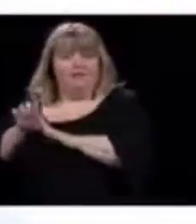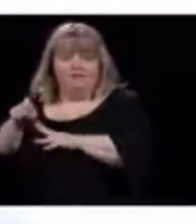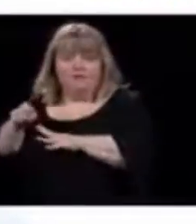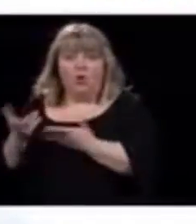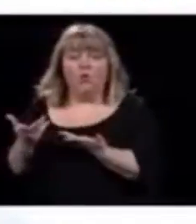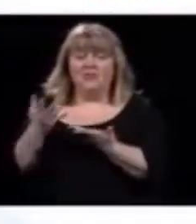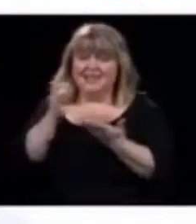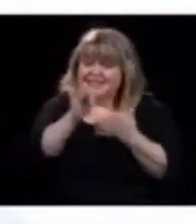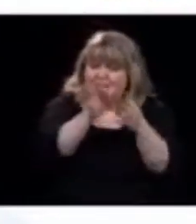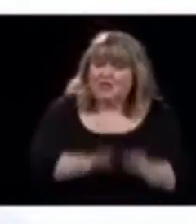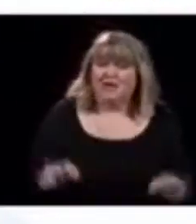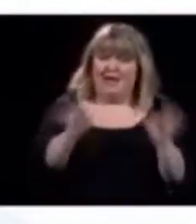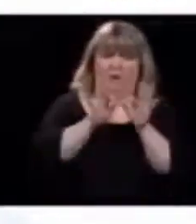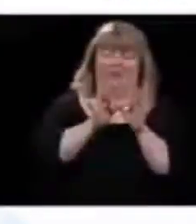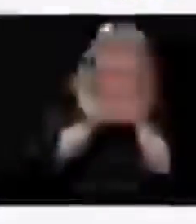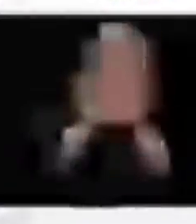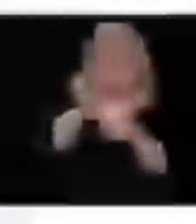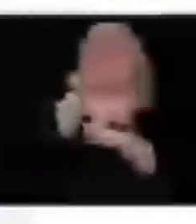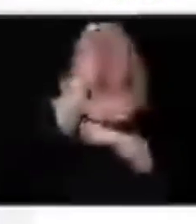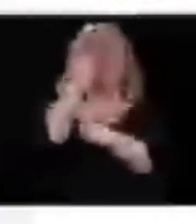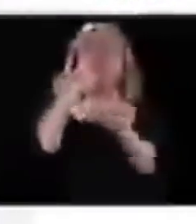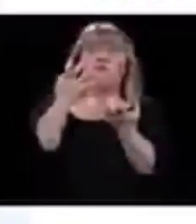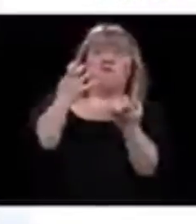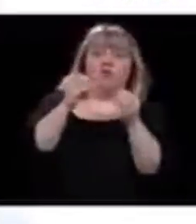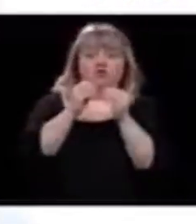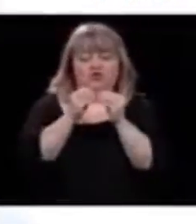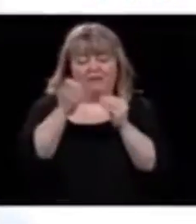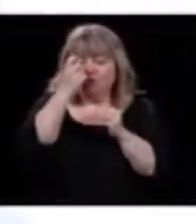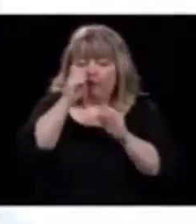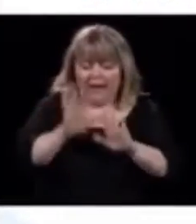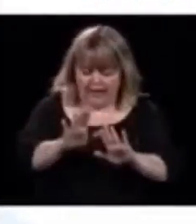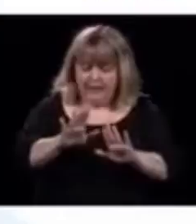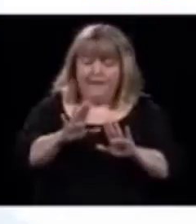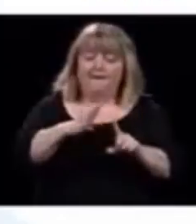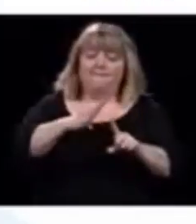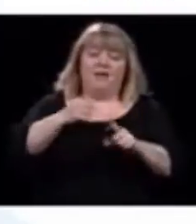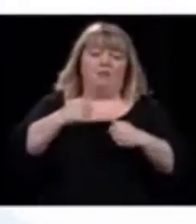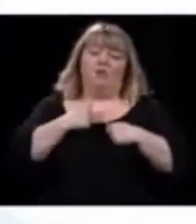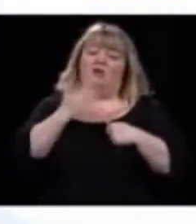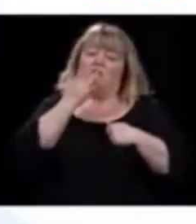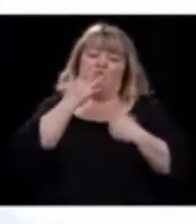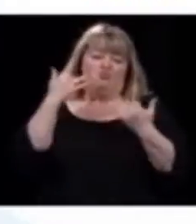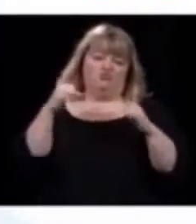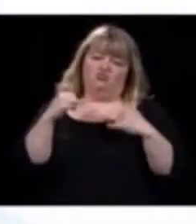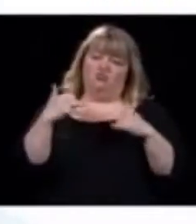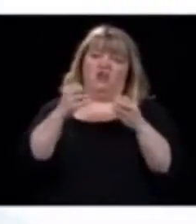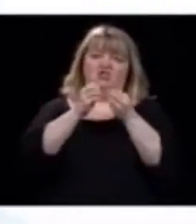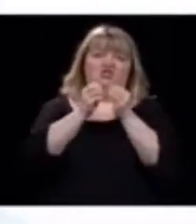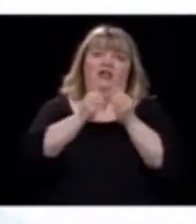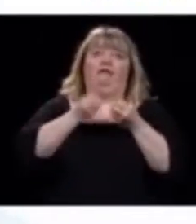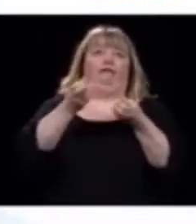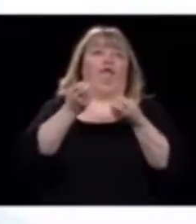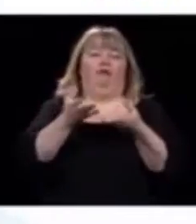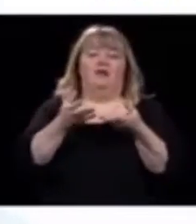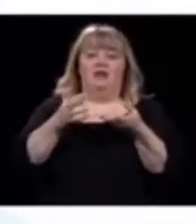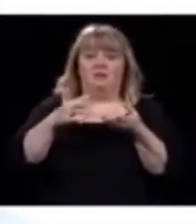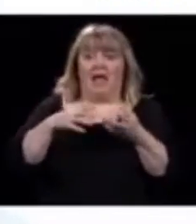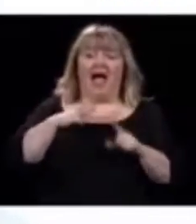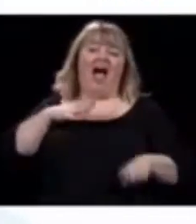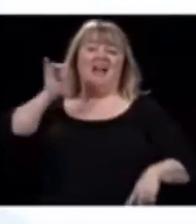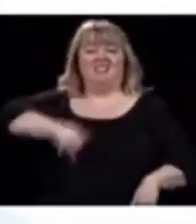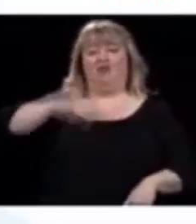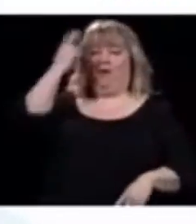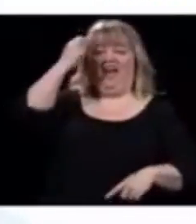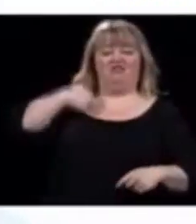Et je comprends ce désir d'avoir un chiffre. Moi, là, je jouerai pas à ça. Moi, là, je veux pas gagner de dire que moi, j'avais